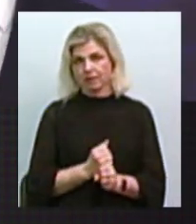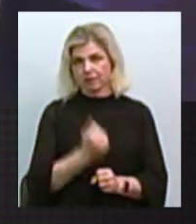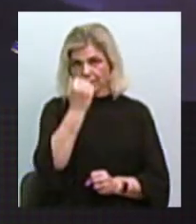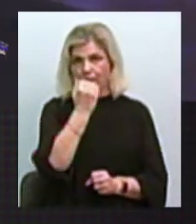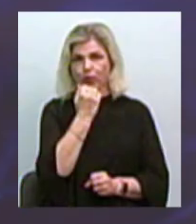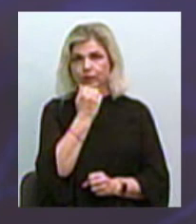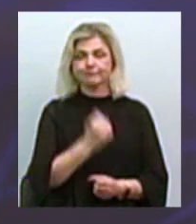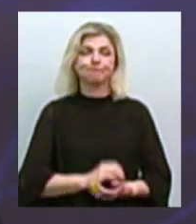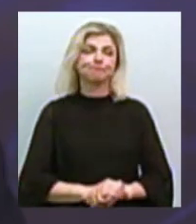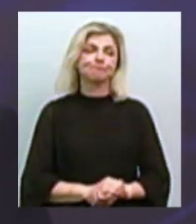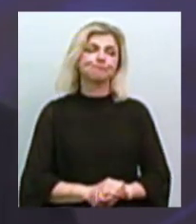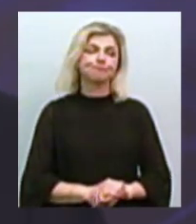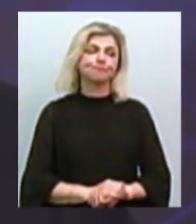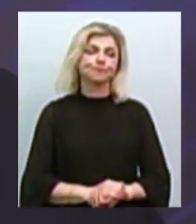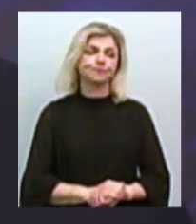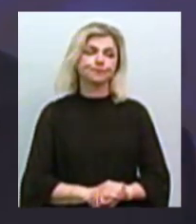Дякую за питання.